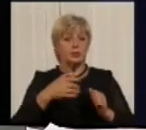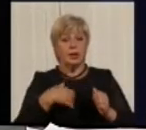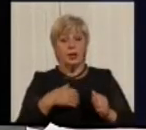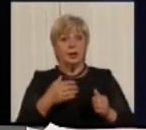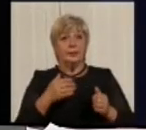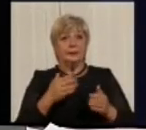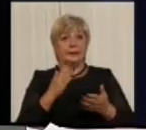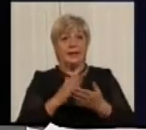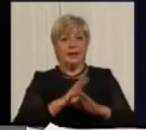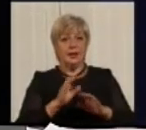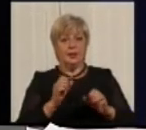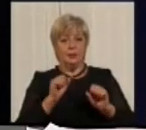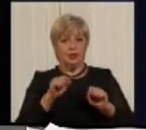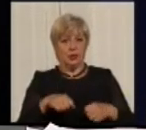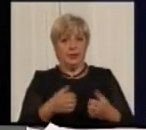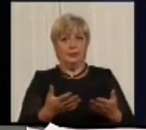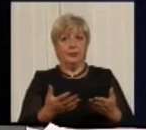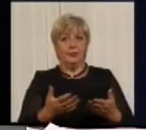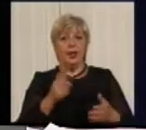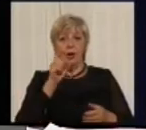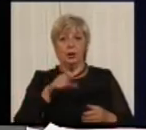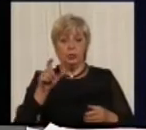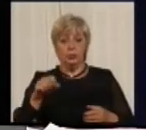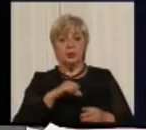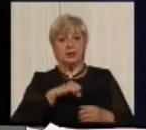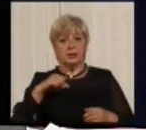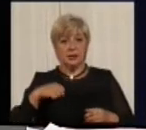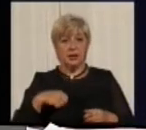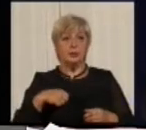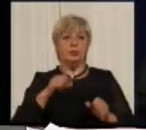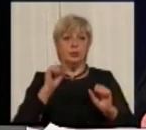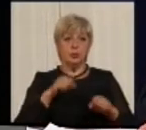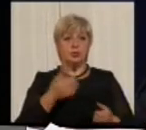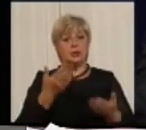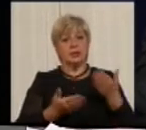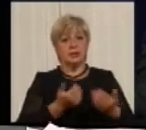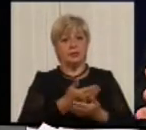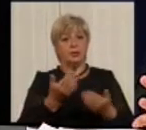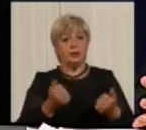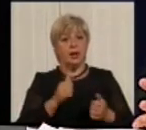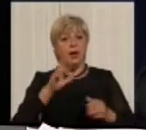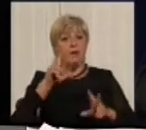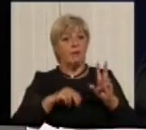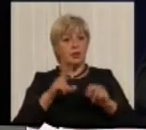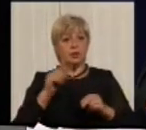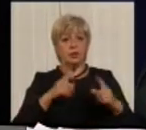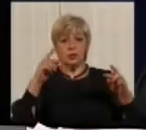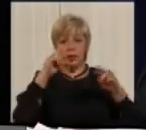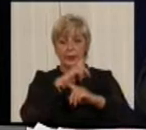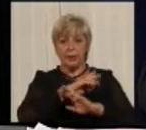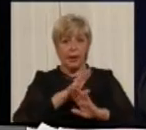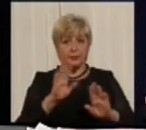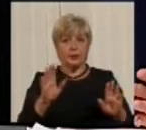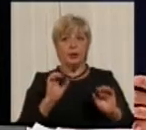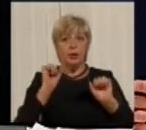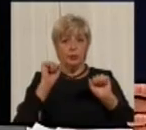люди самі можуть, якщо вони вважають, що це неправильно, не по ДСТУ,